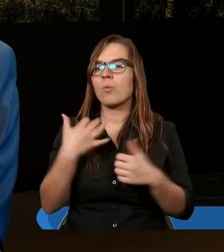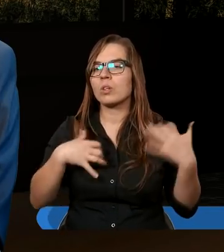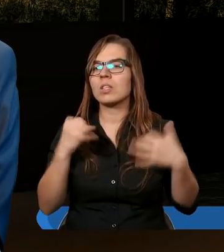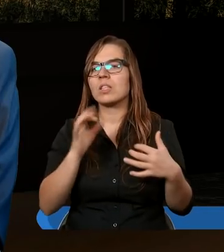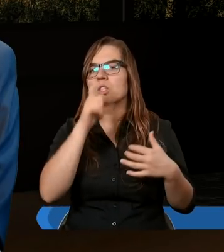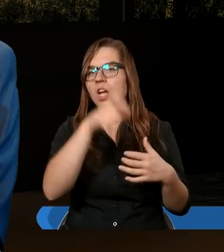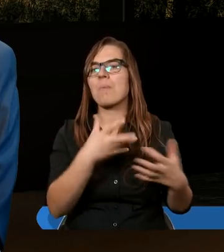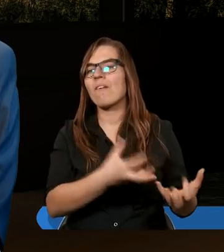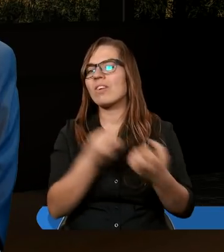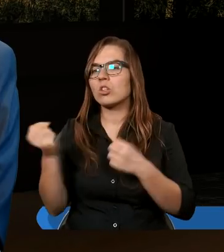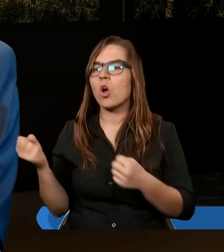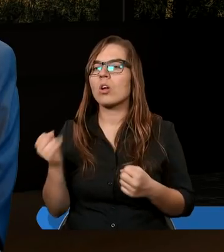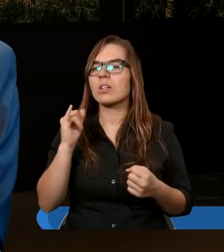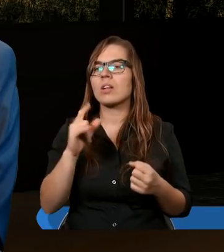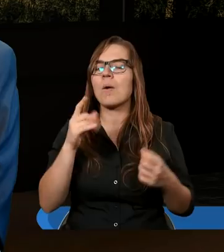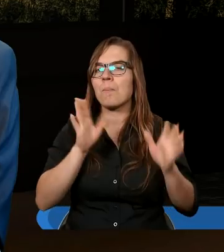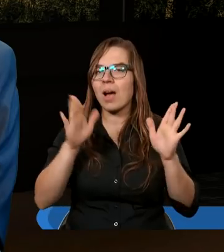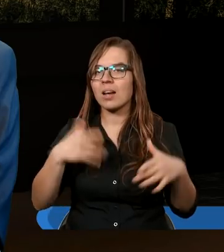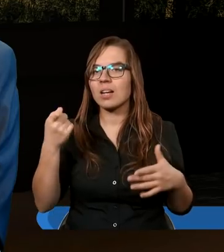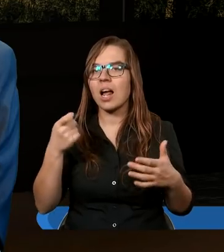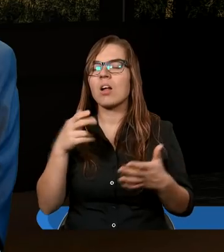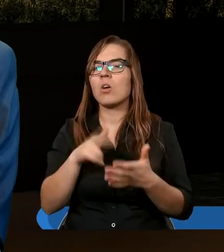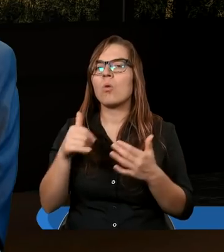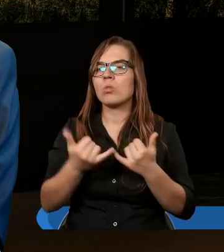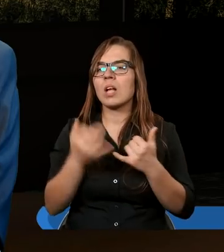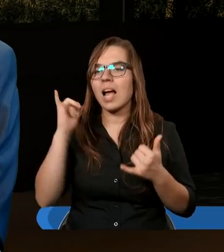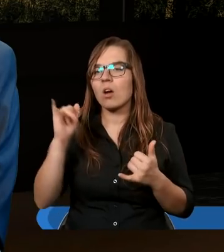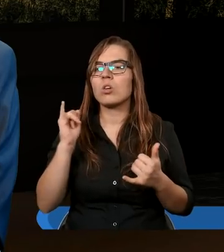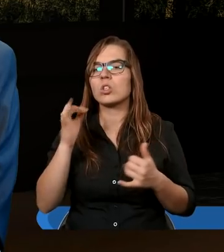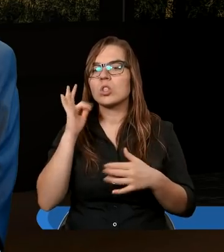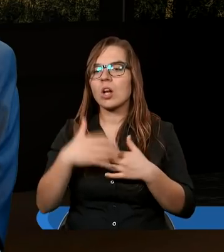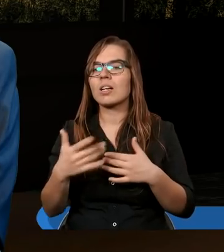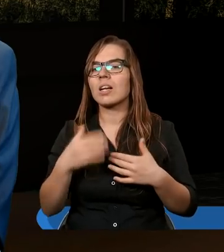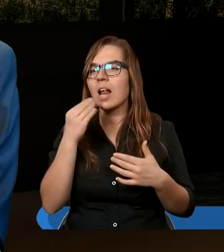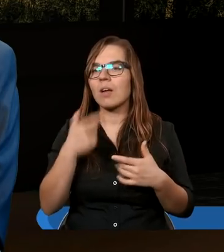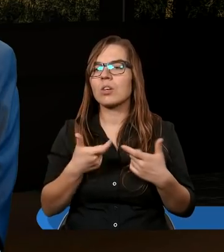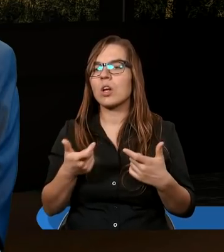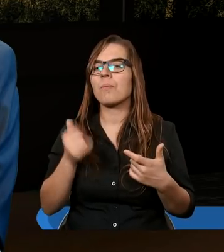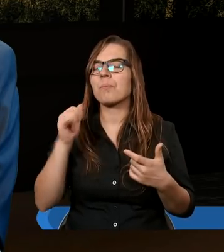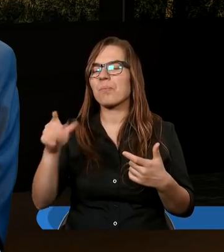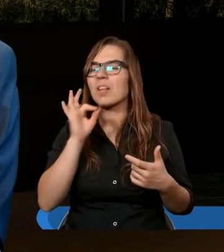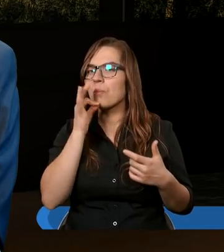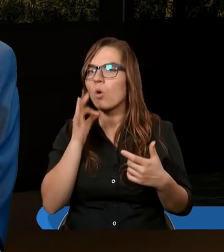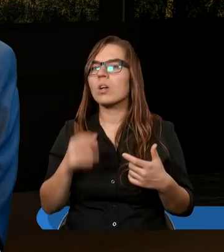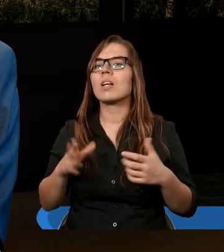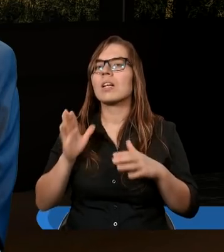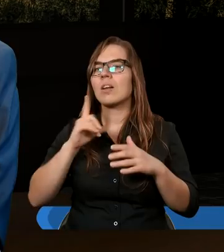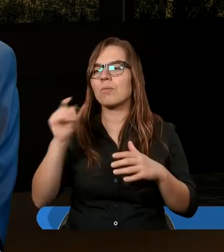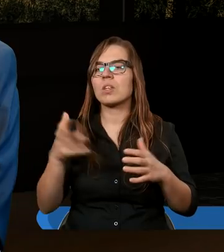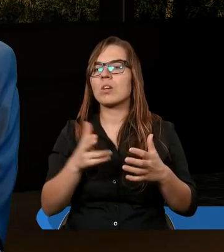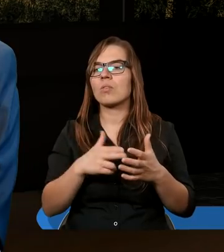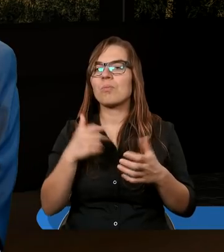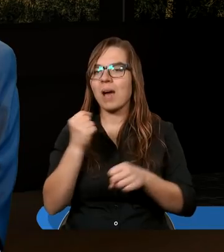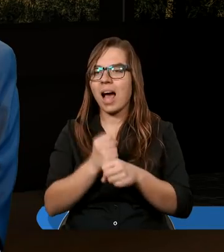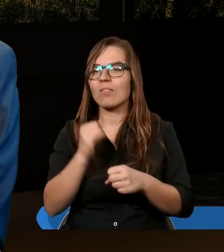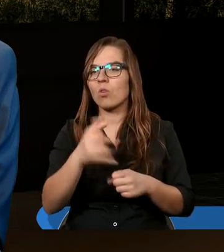i Ciebie wyniosą. I upadła zaraz u nogiego i wyzionała ducha. A gdy młodzieńcy weszli, znaleźli ją